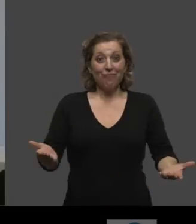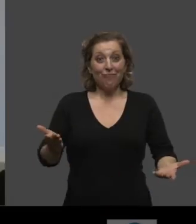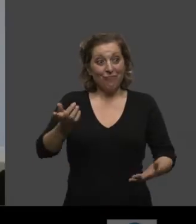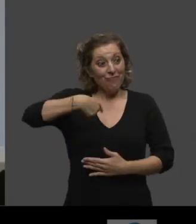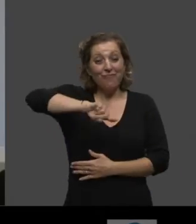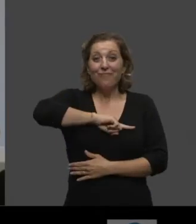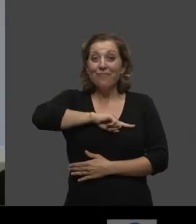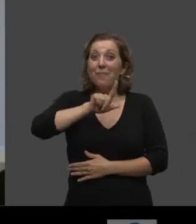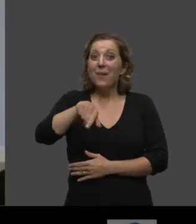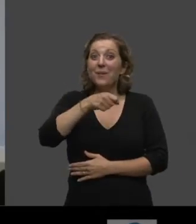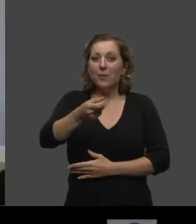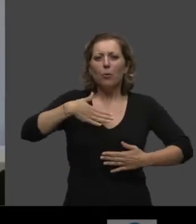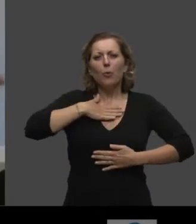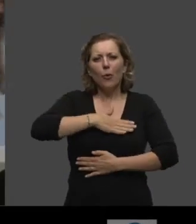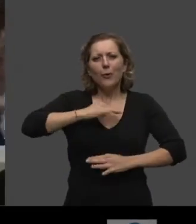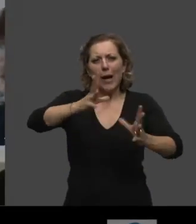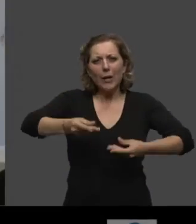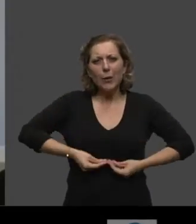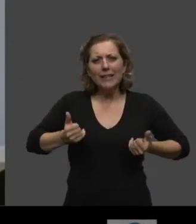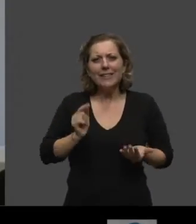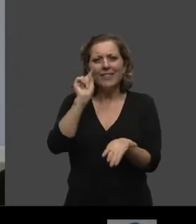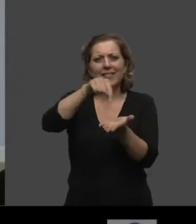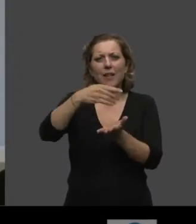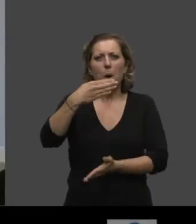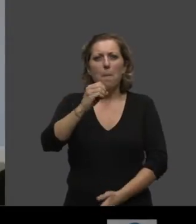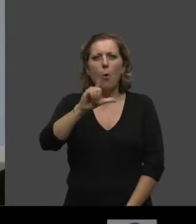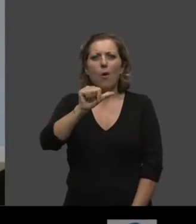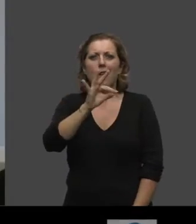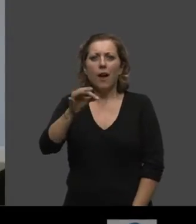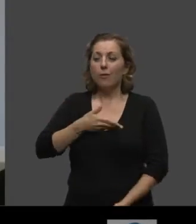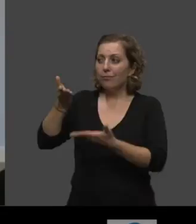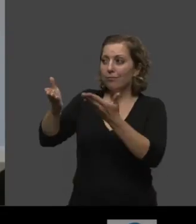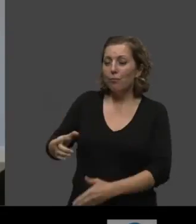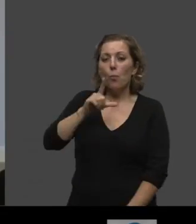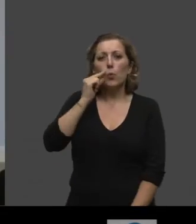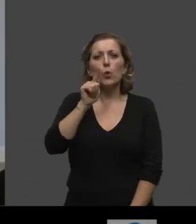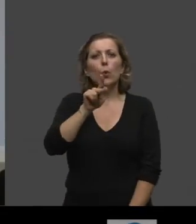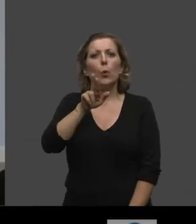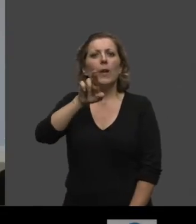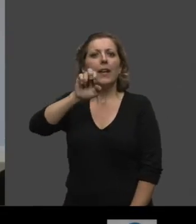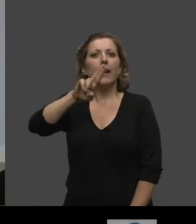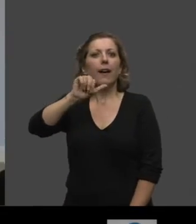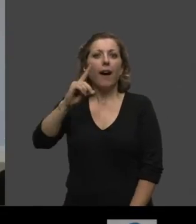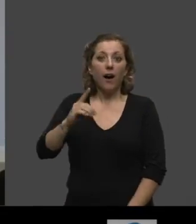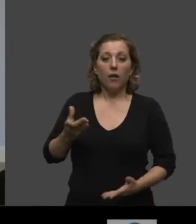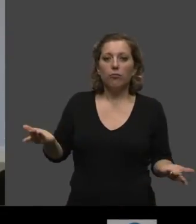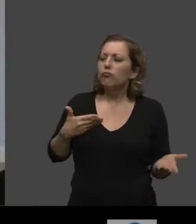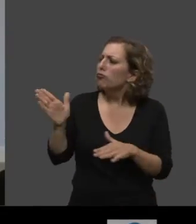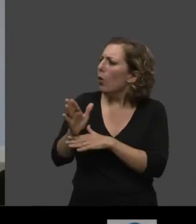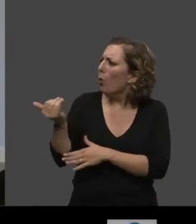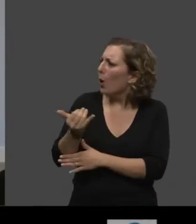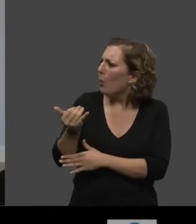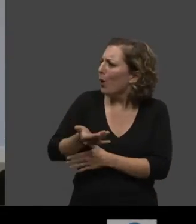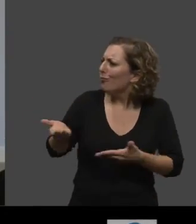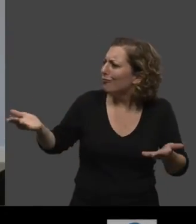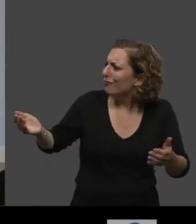sommes très heureux d'accueillir au sein des salons Albert Mollat, M. Guérard. On ne vous présente